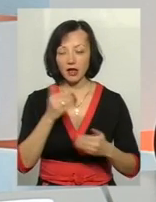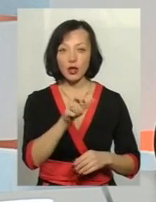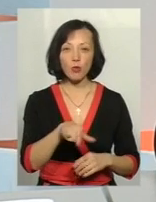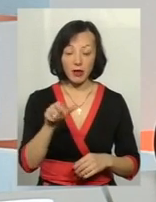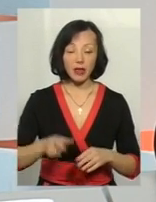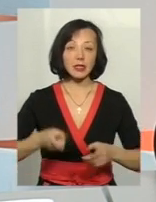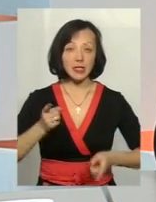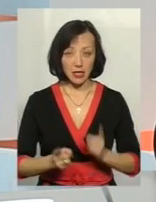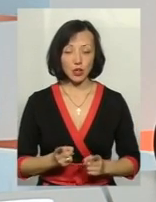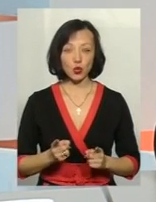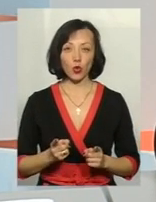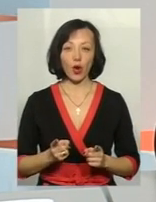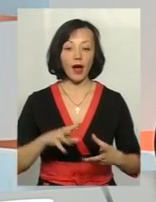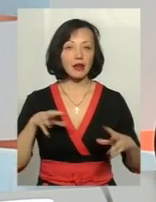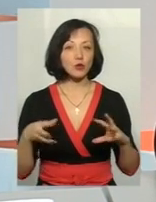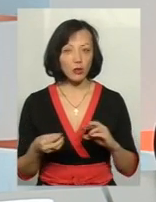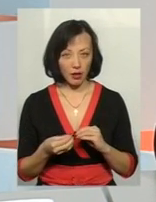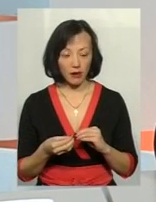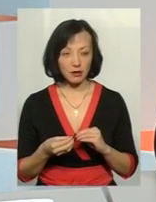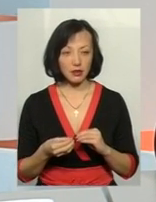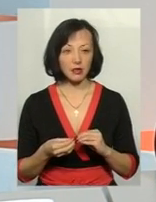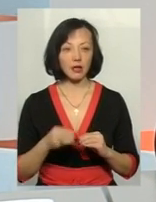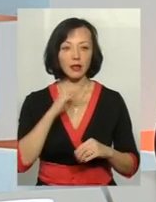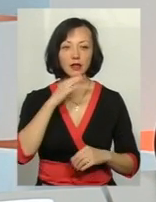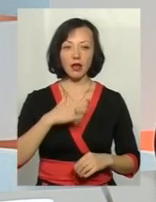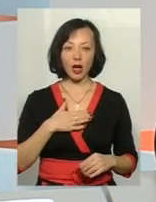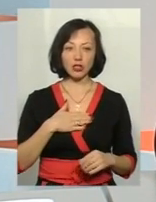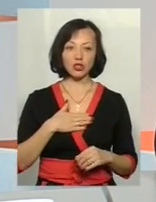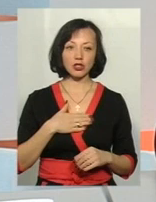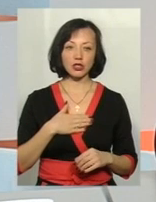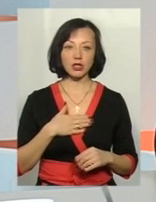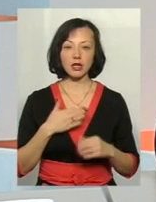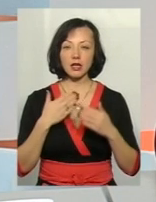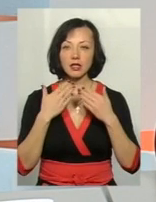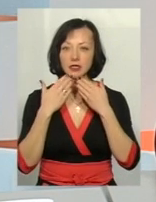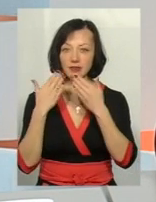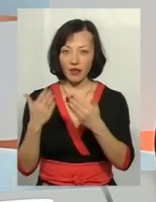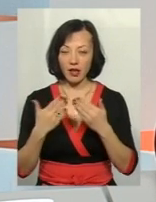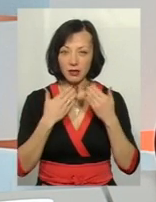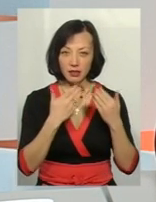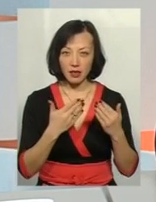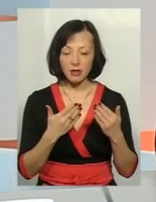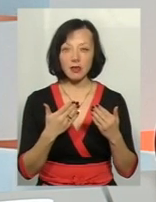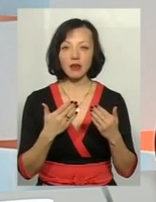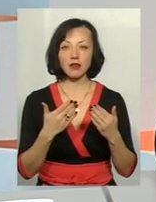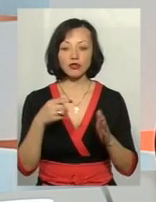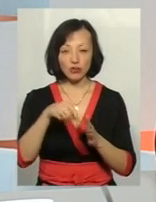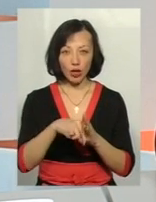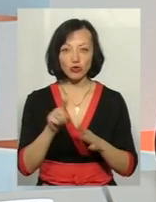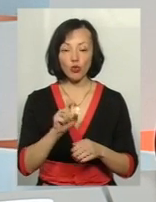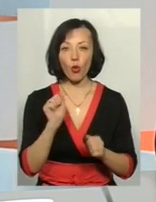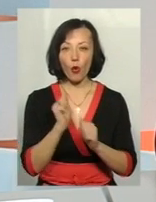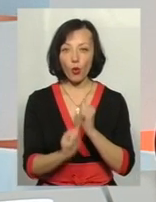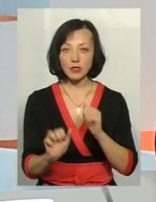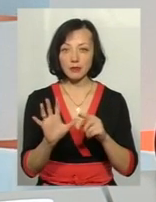результати наших звернень говорять про те, що кожен п'ятий